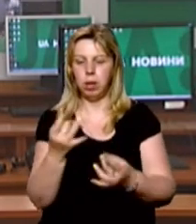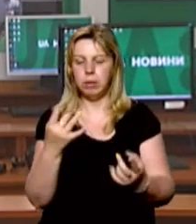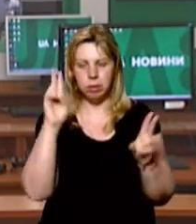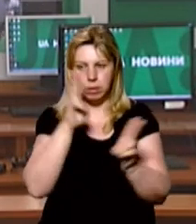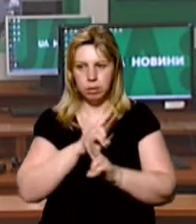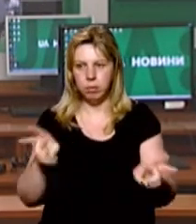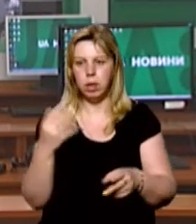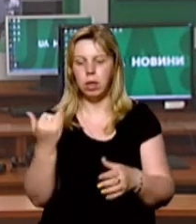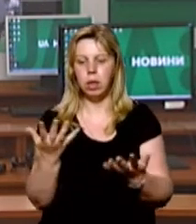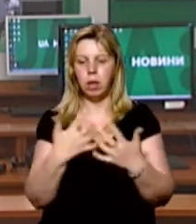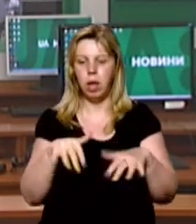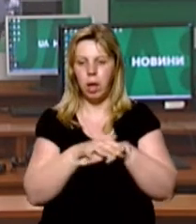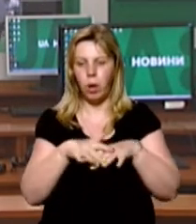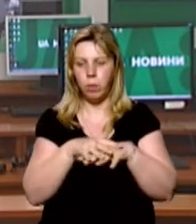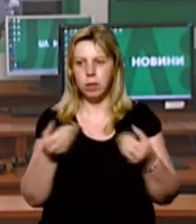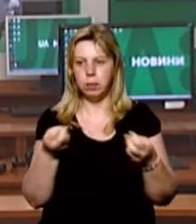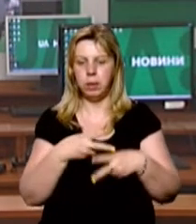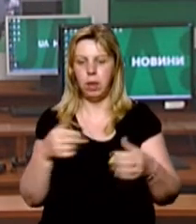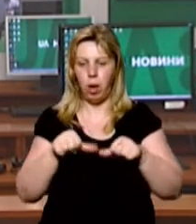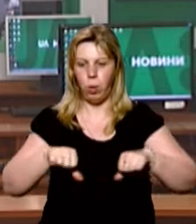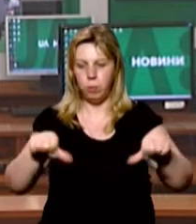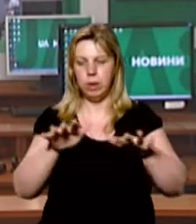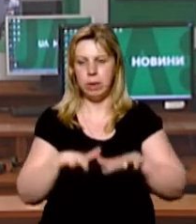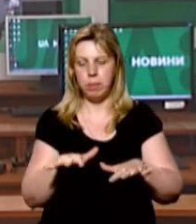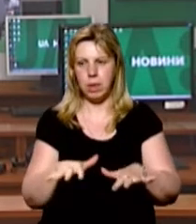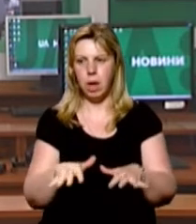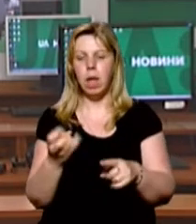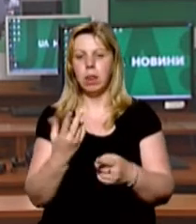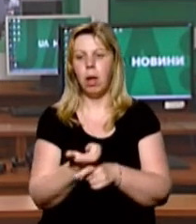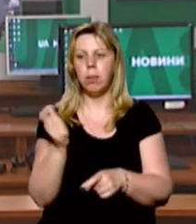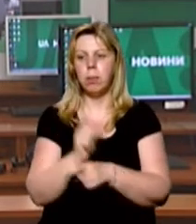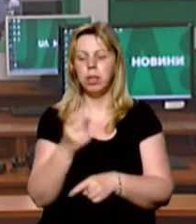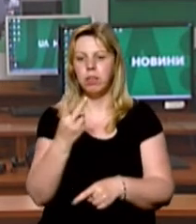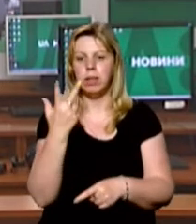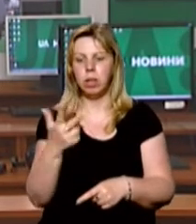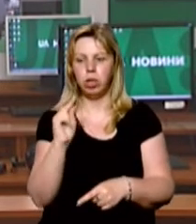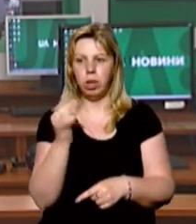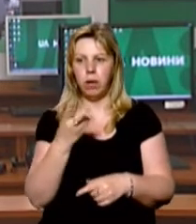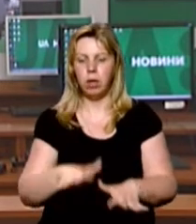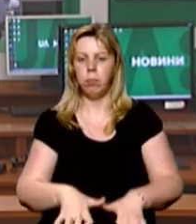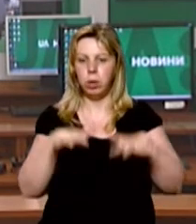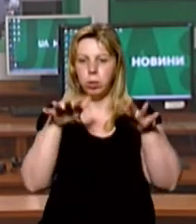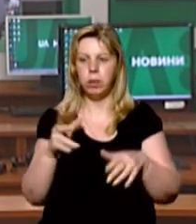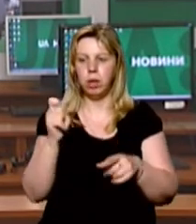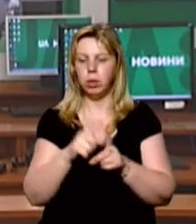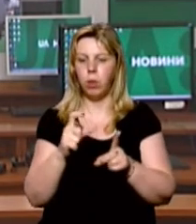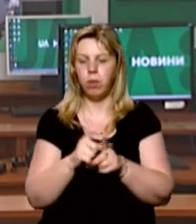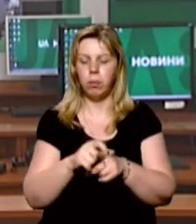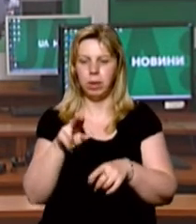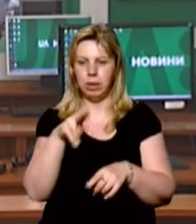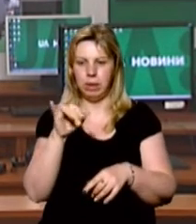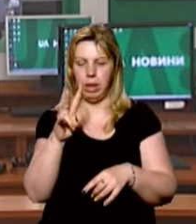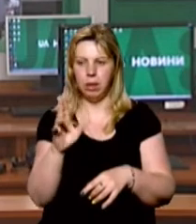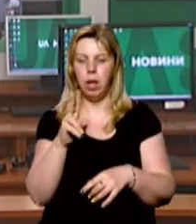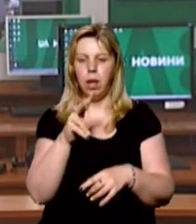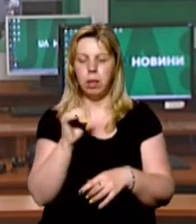невідомо. Їх підраховуватимуть спеціально створені комісії на місцях. Найбільше 23 червня підтопило, за словами речниці Десена